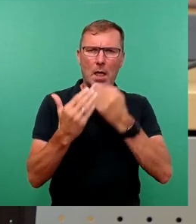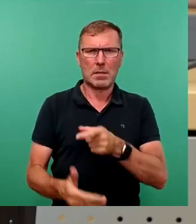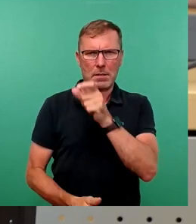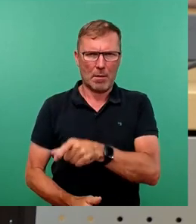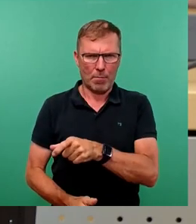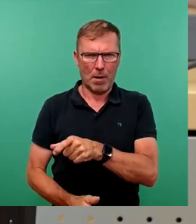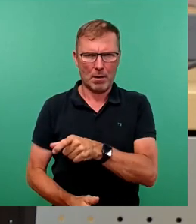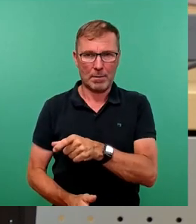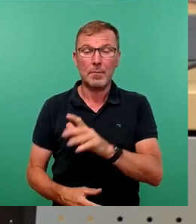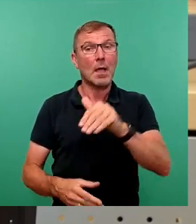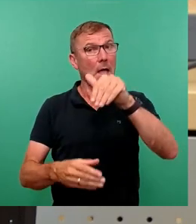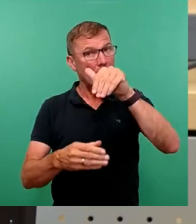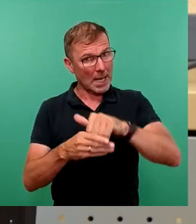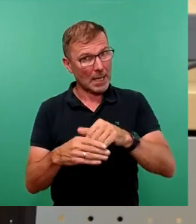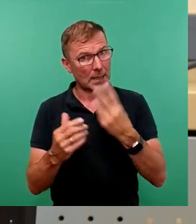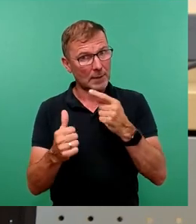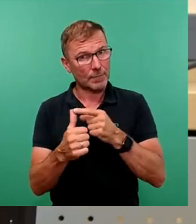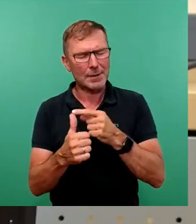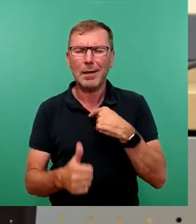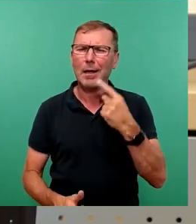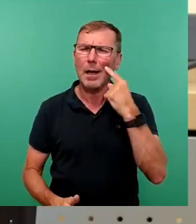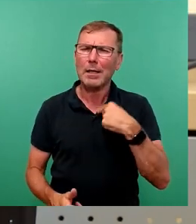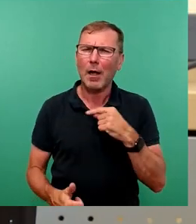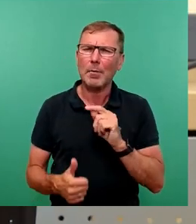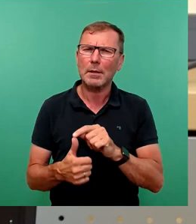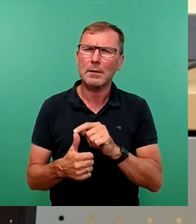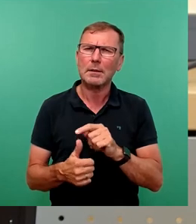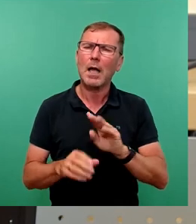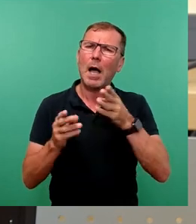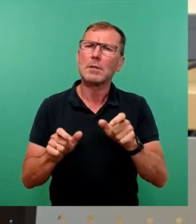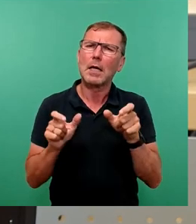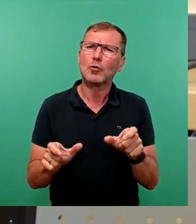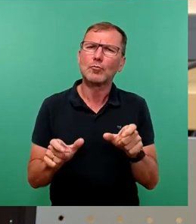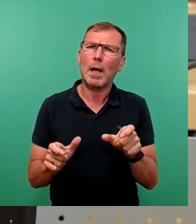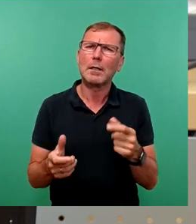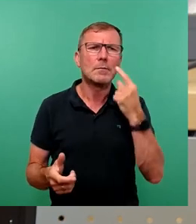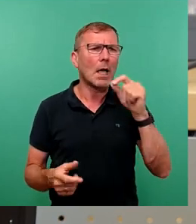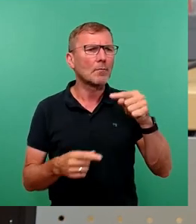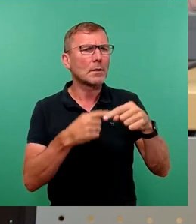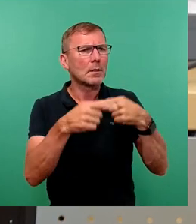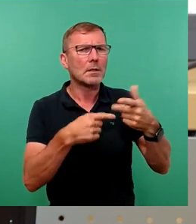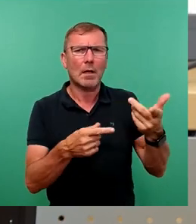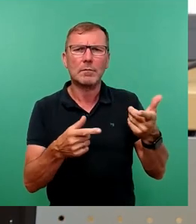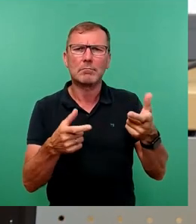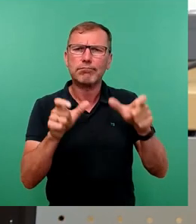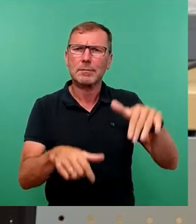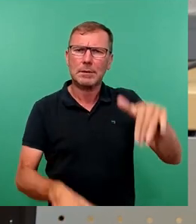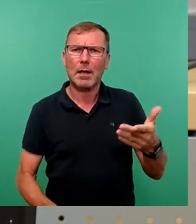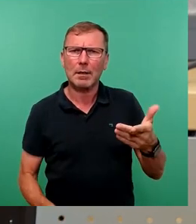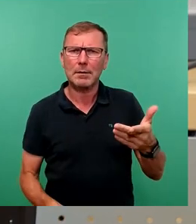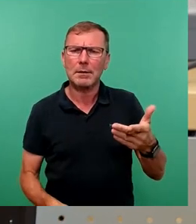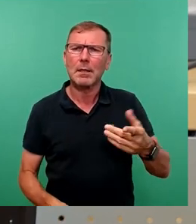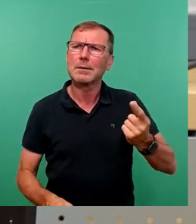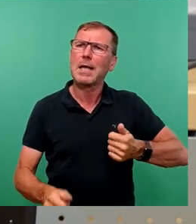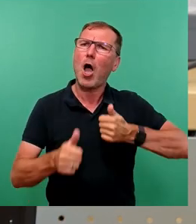ist inhaltlicher Natur, weil ich nämlich glaube, dass die Haushaltssperre, so wie sie im Moment gerade verhangen ist und mit welchen Konsequenzen sie gerade